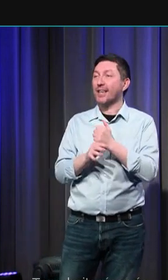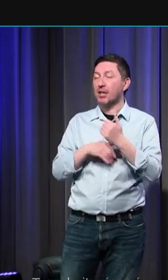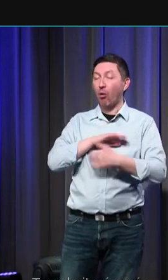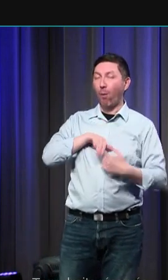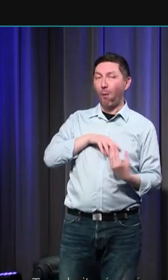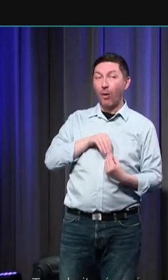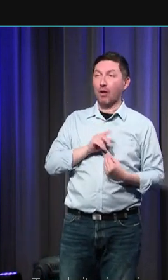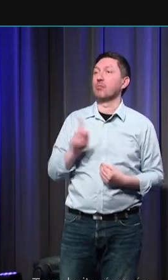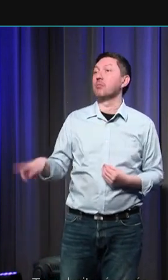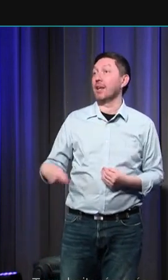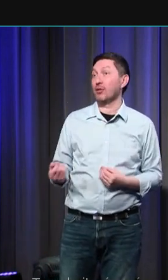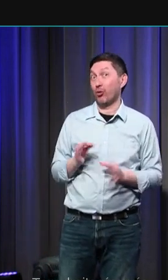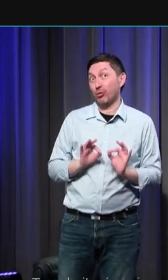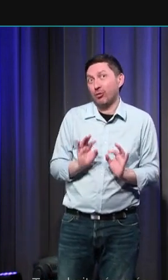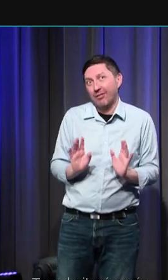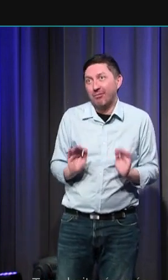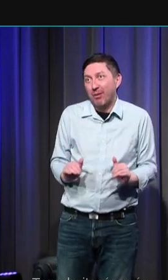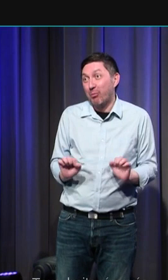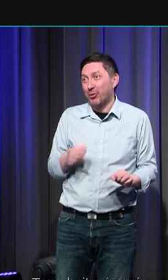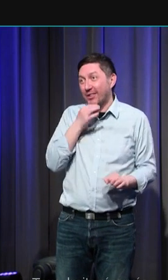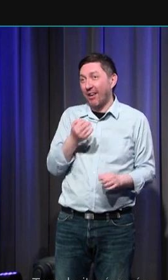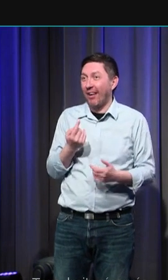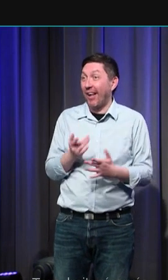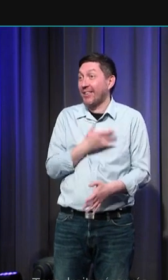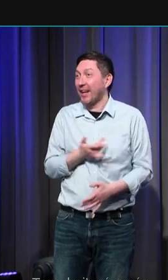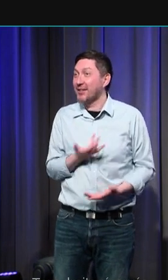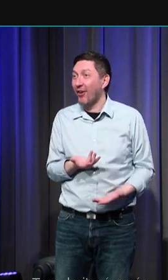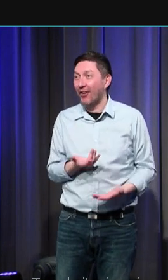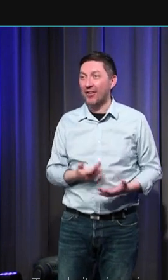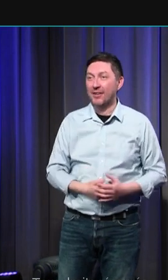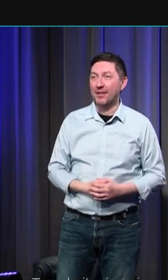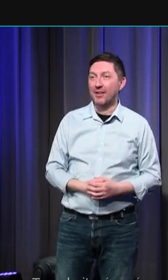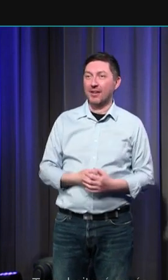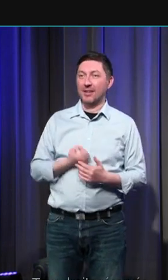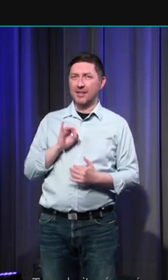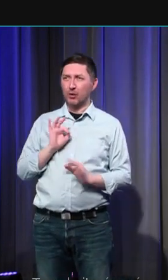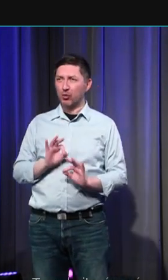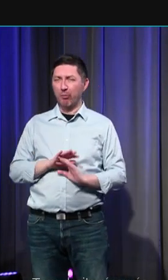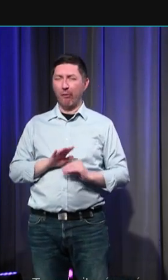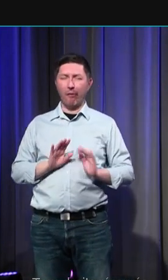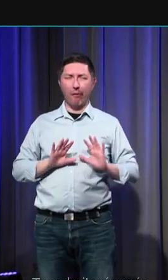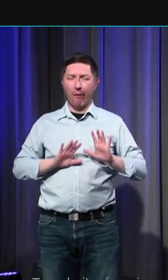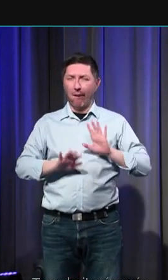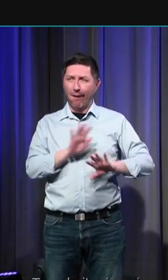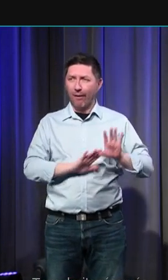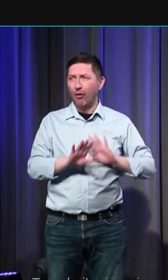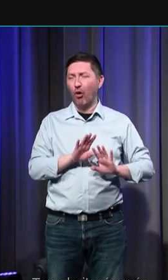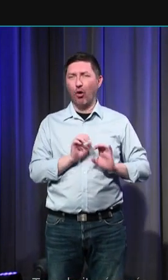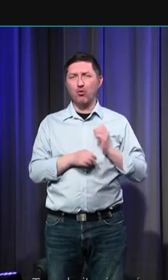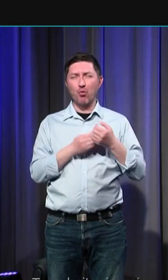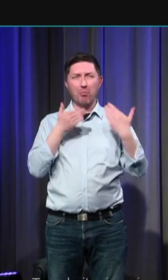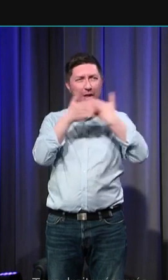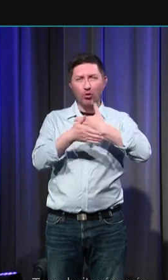à partir de là que ça devient intéressant pour l'historien c'est lorsque fonctionnent les jeux lorsque on observe des ruptures des